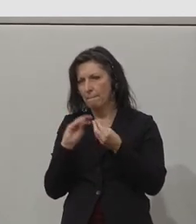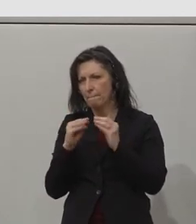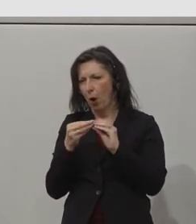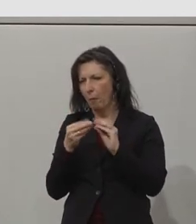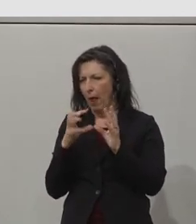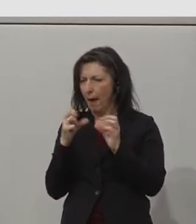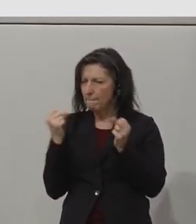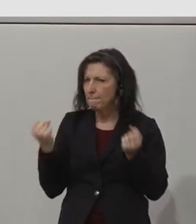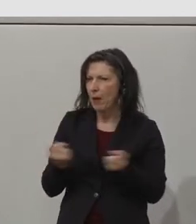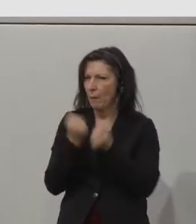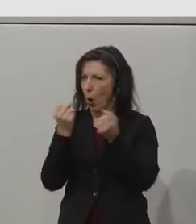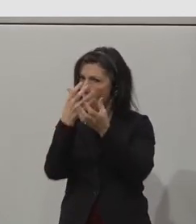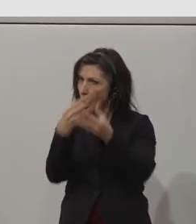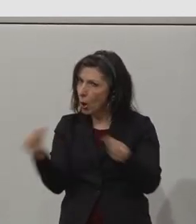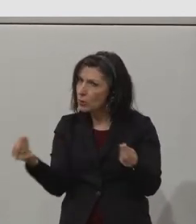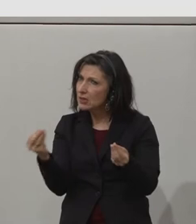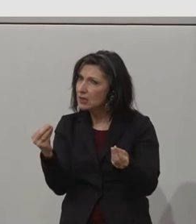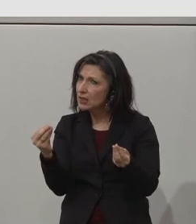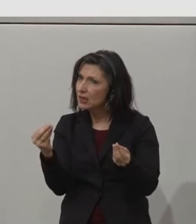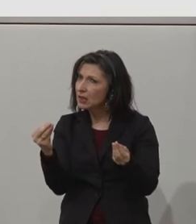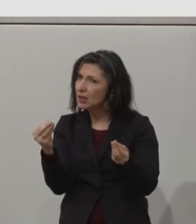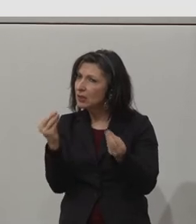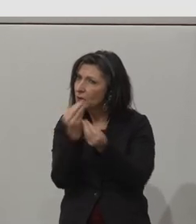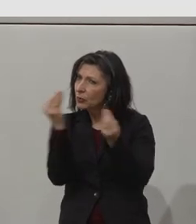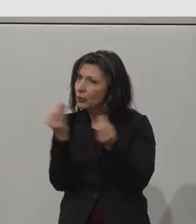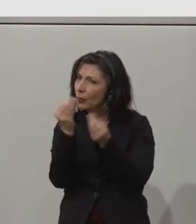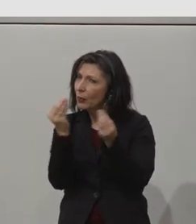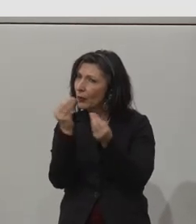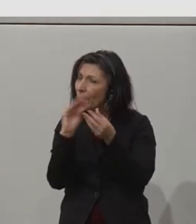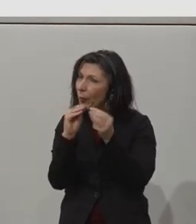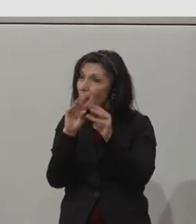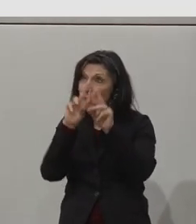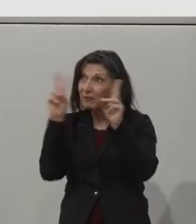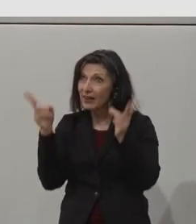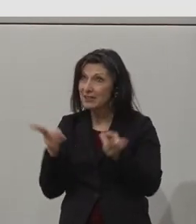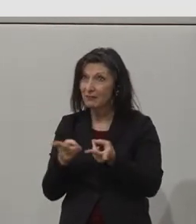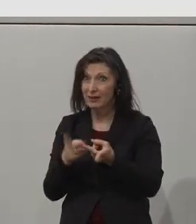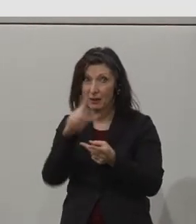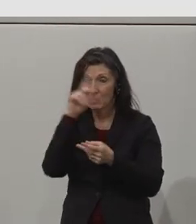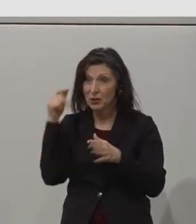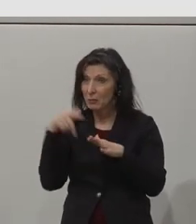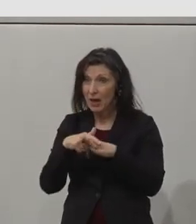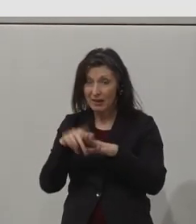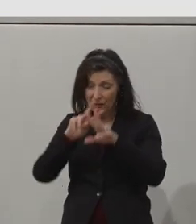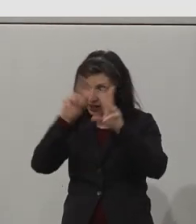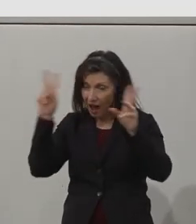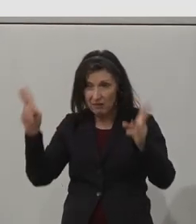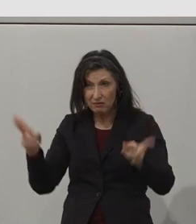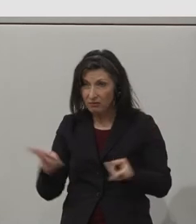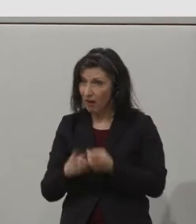where people with disabilities across the globe are one of the most underemployed groups,